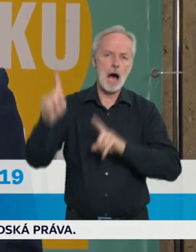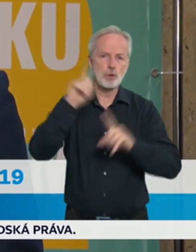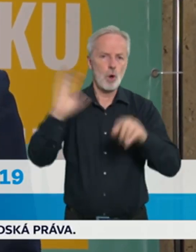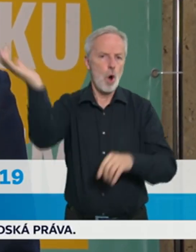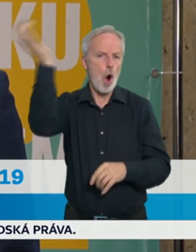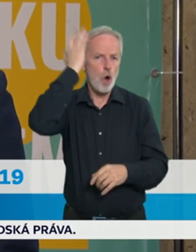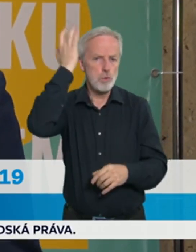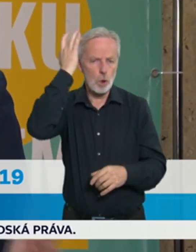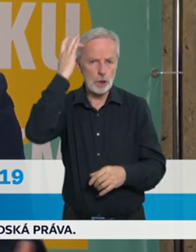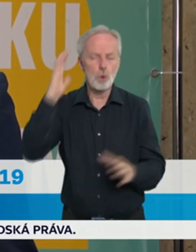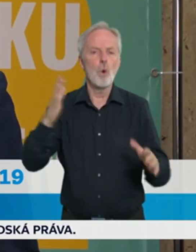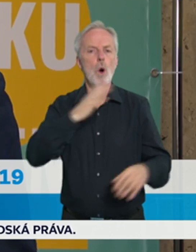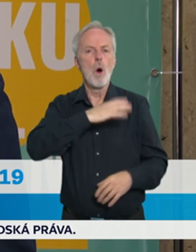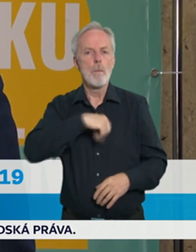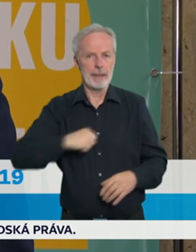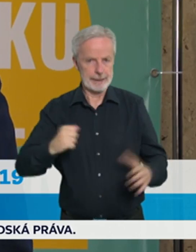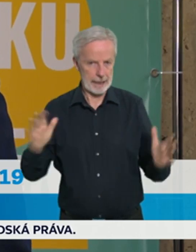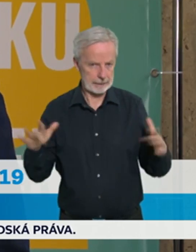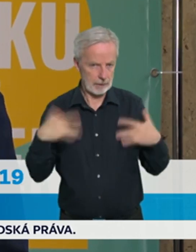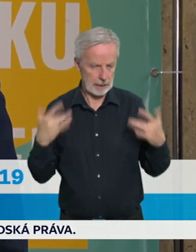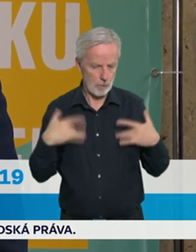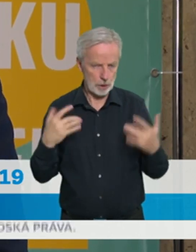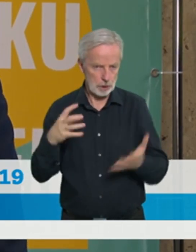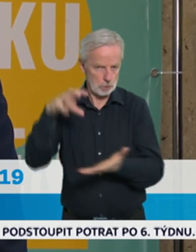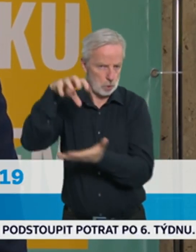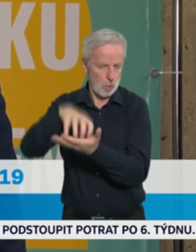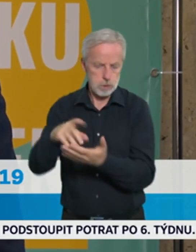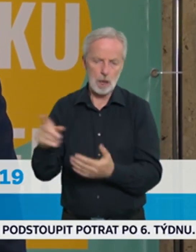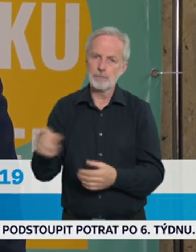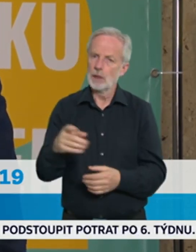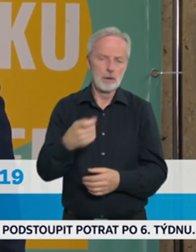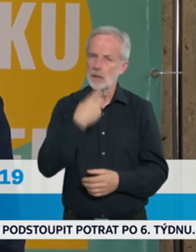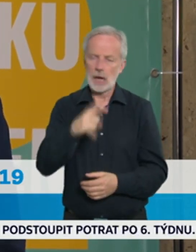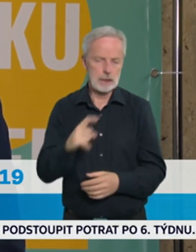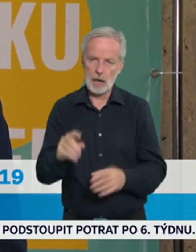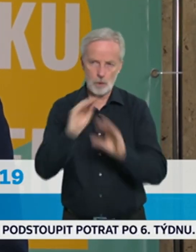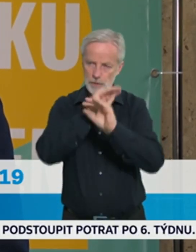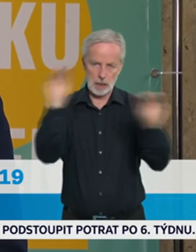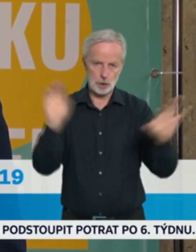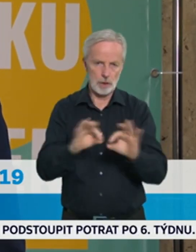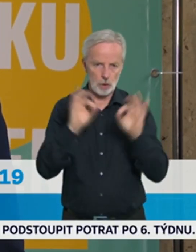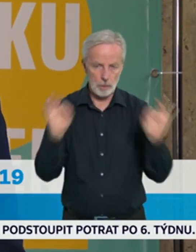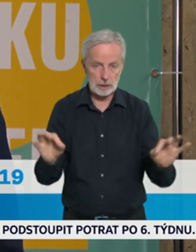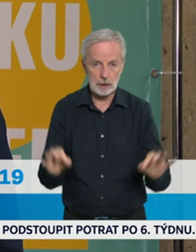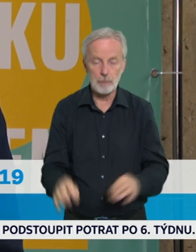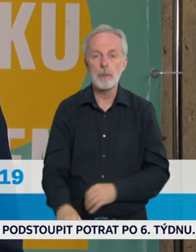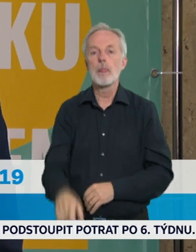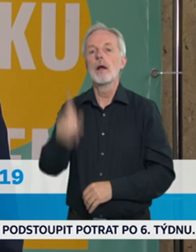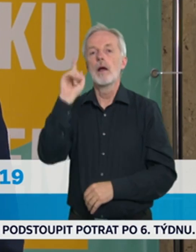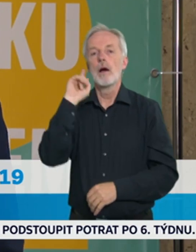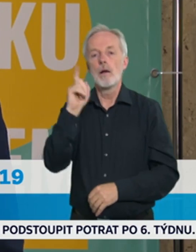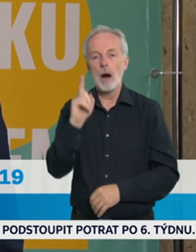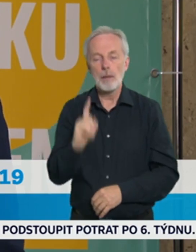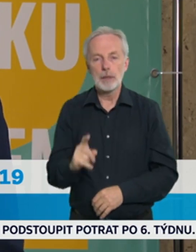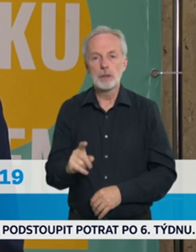záměru nějakého plošného testování z hlediska jeho efektivity. Chceme skutečně testovat indikované